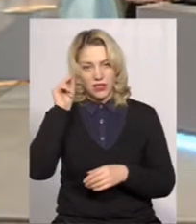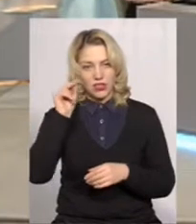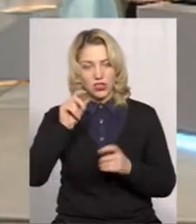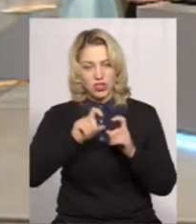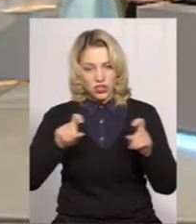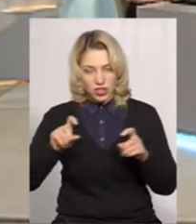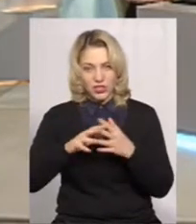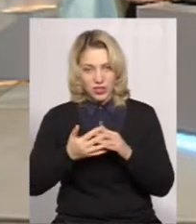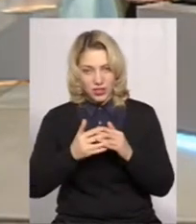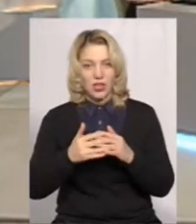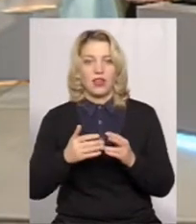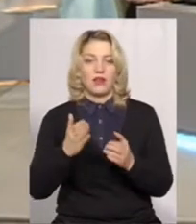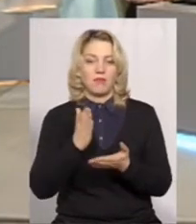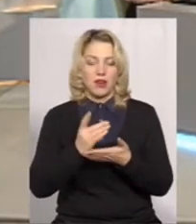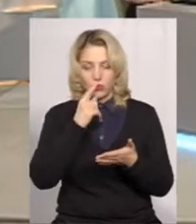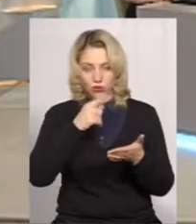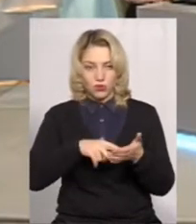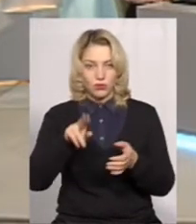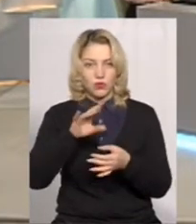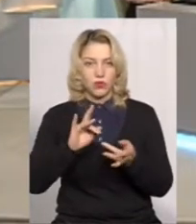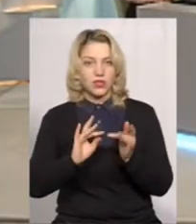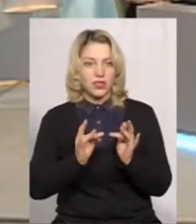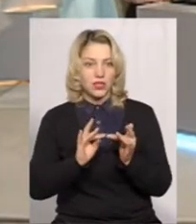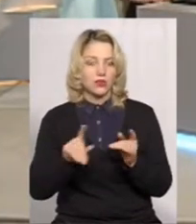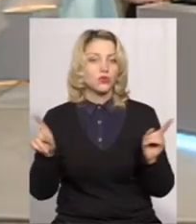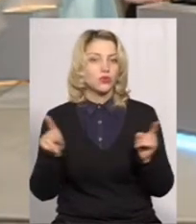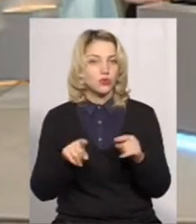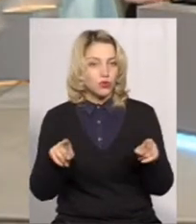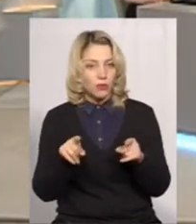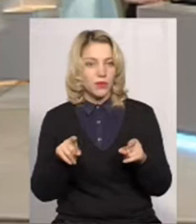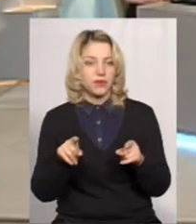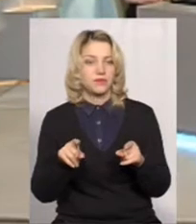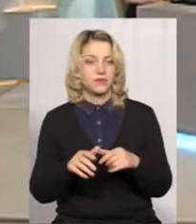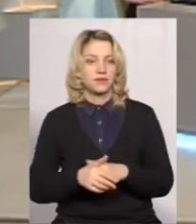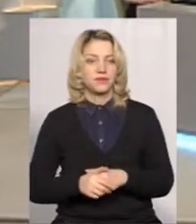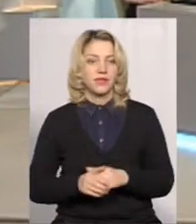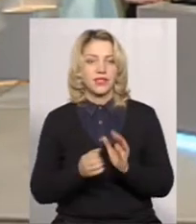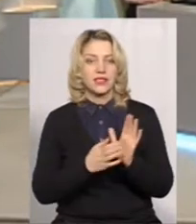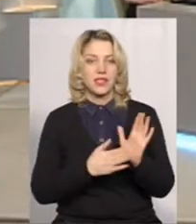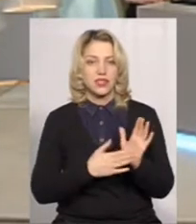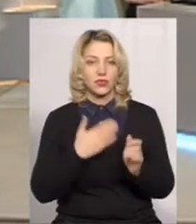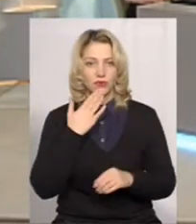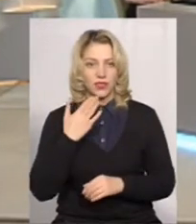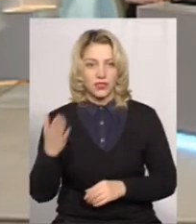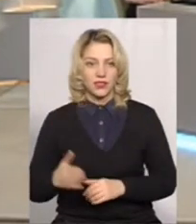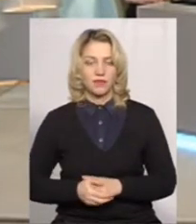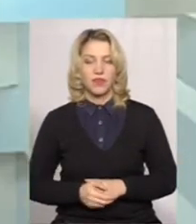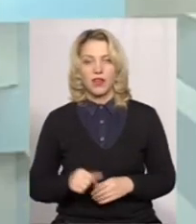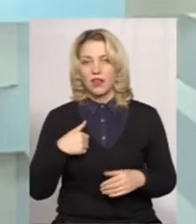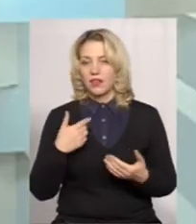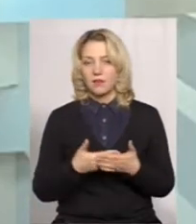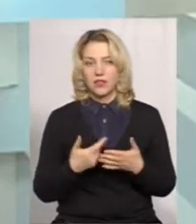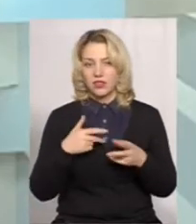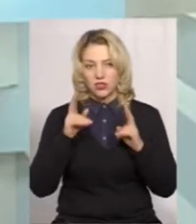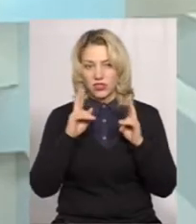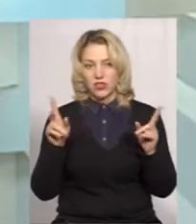мають доступ до інтернету, щоб зареєструватися? Я практично не знаю в